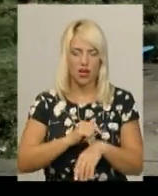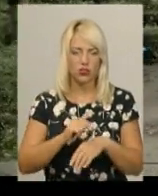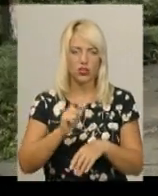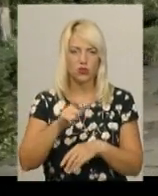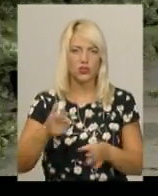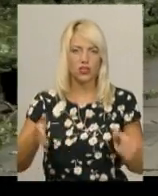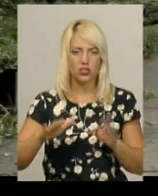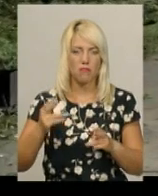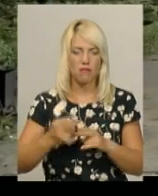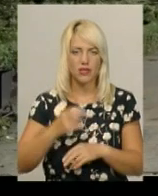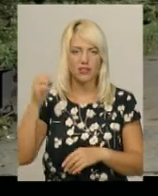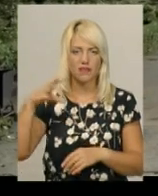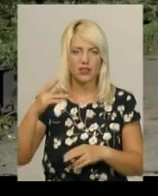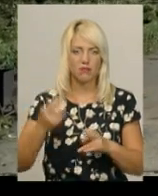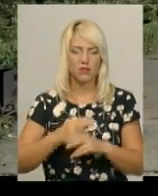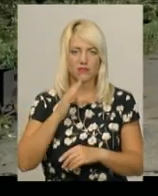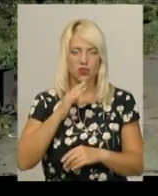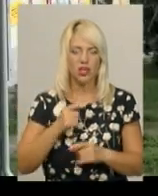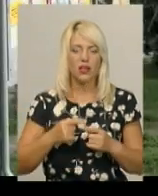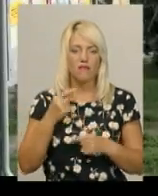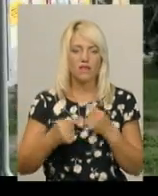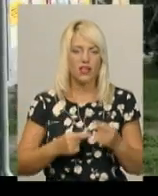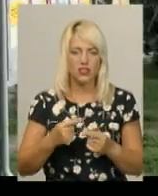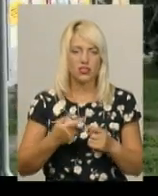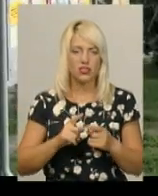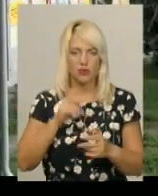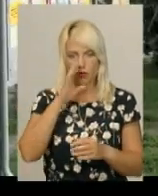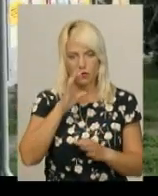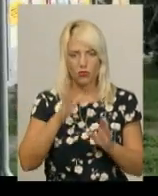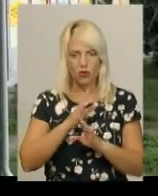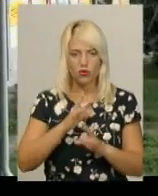світла та води. Наслідок негоди ніхто не травмувався та не загинув.